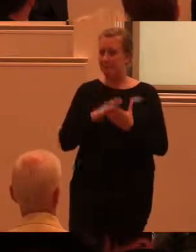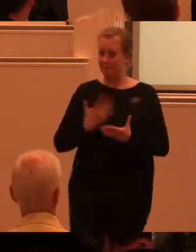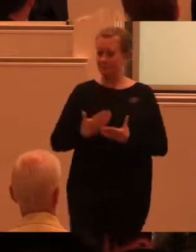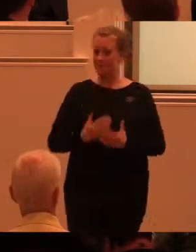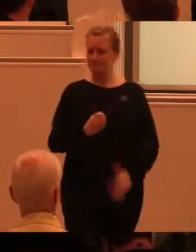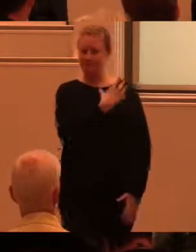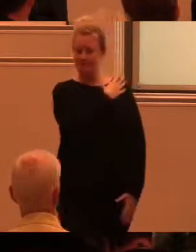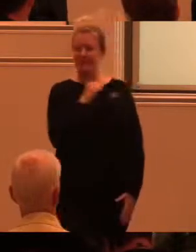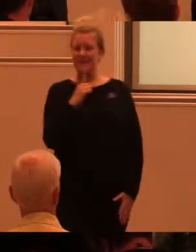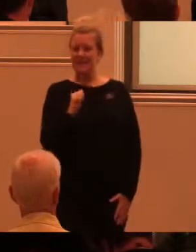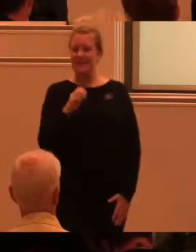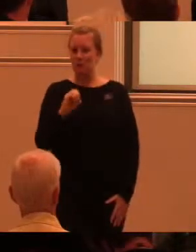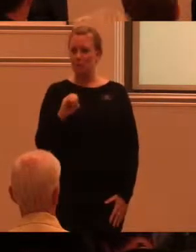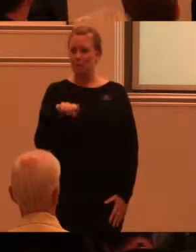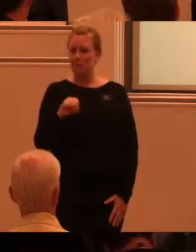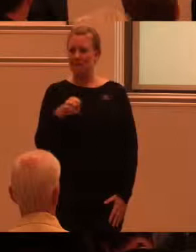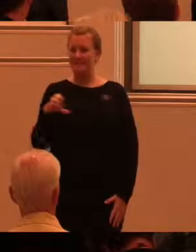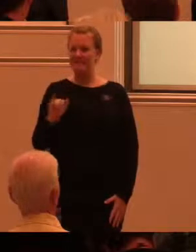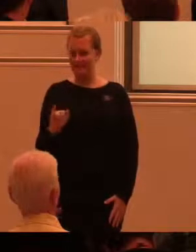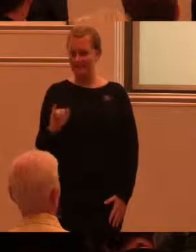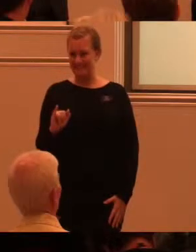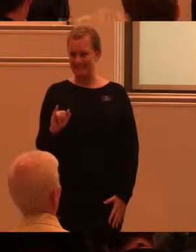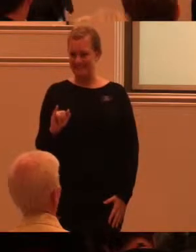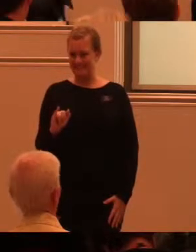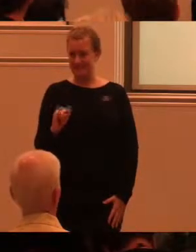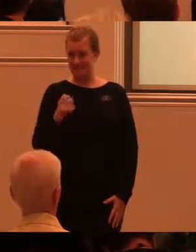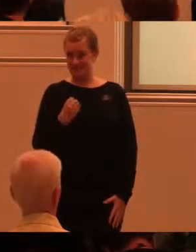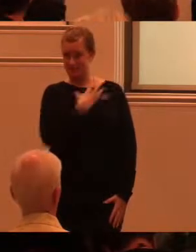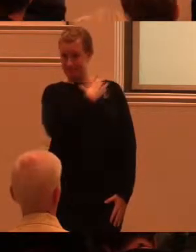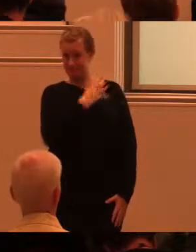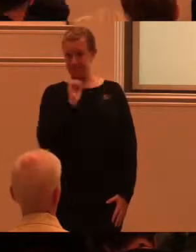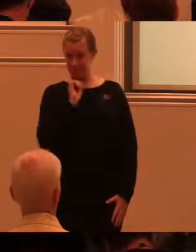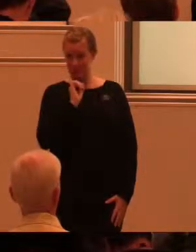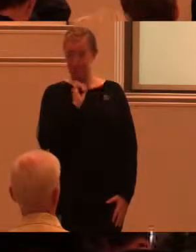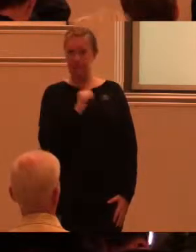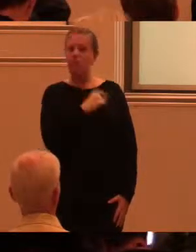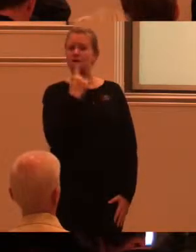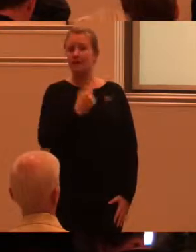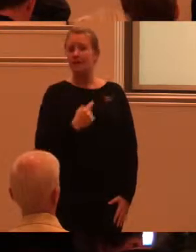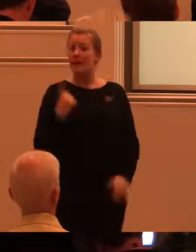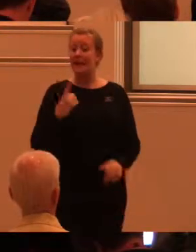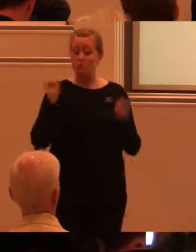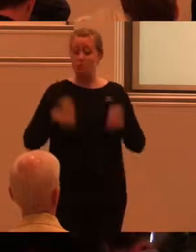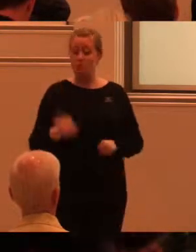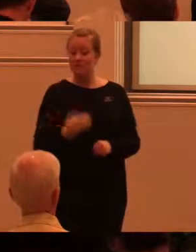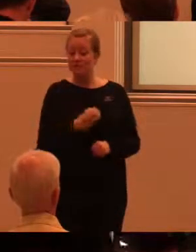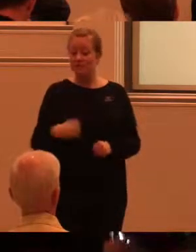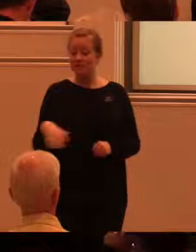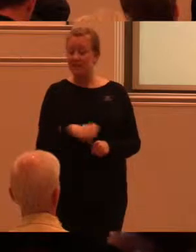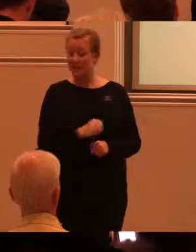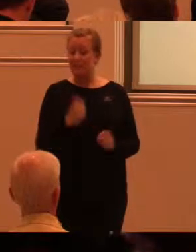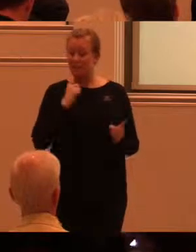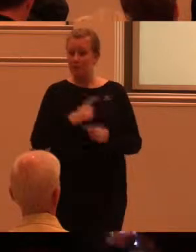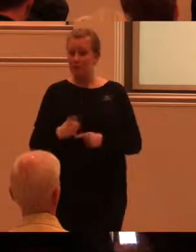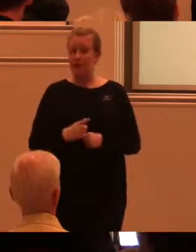brukar ha Leo Messi med. sen så brukar han säga då att ett måste för 10 procent av befolkningen, ett